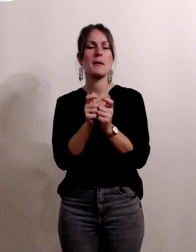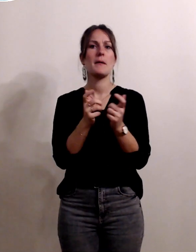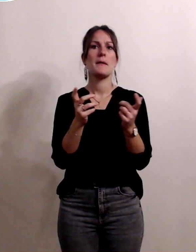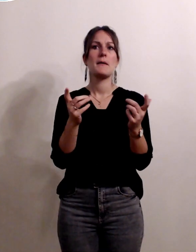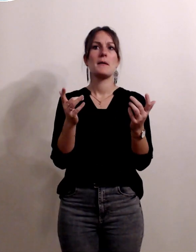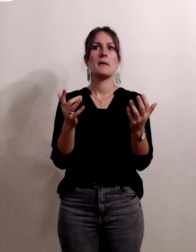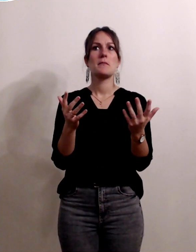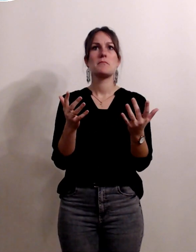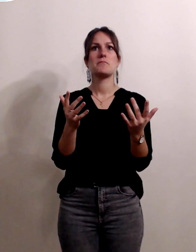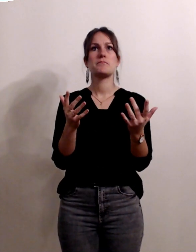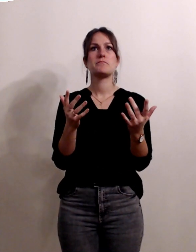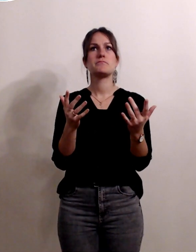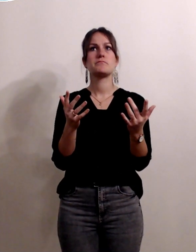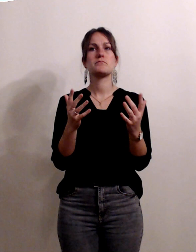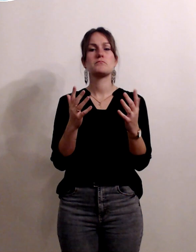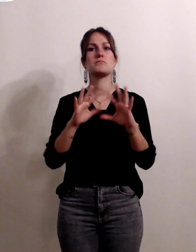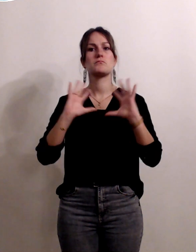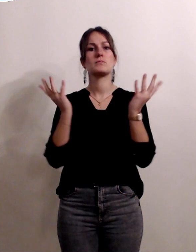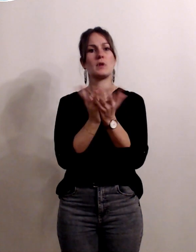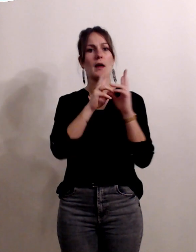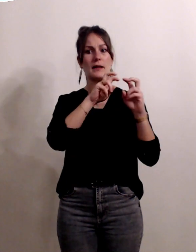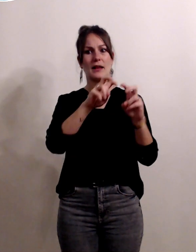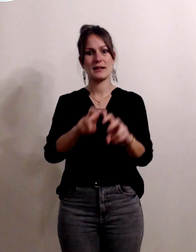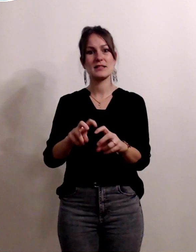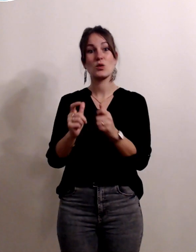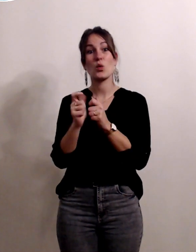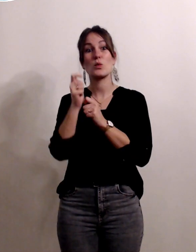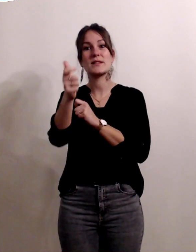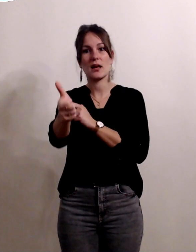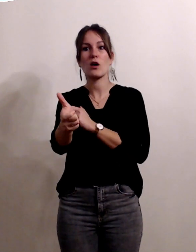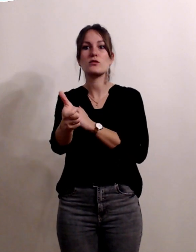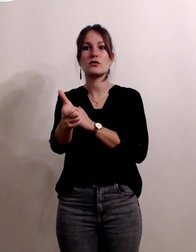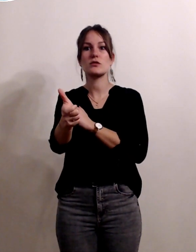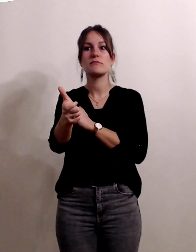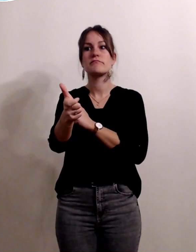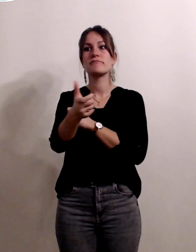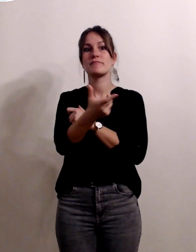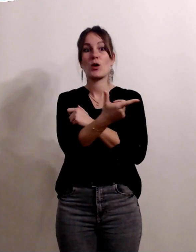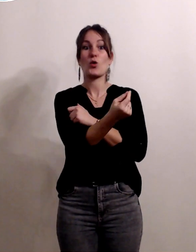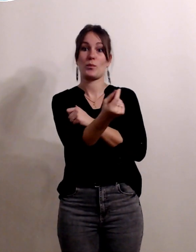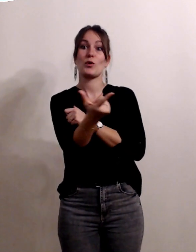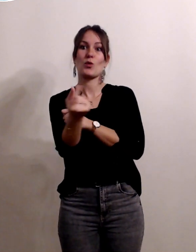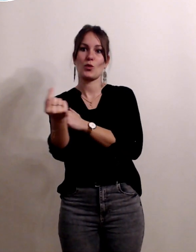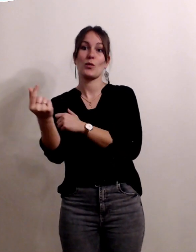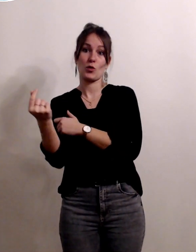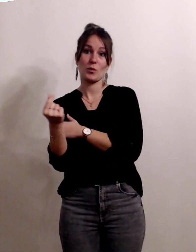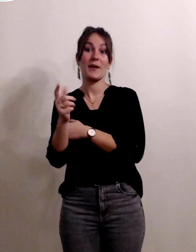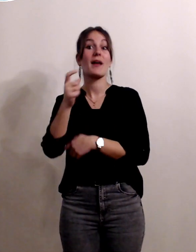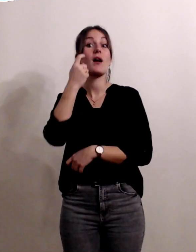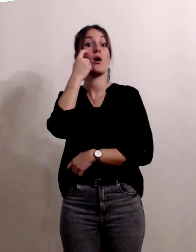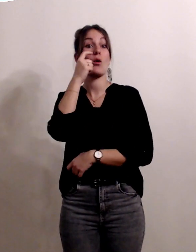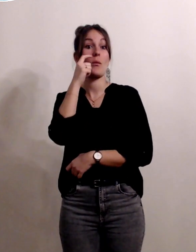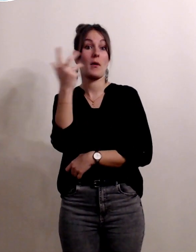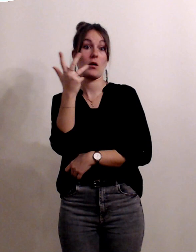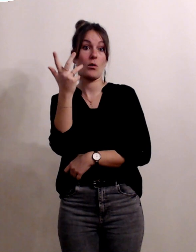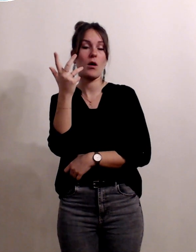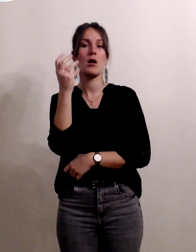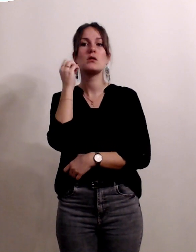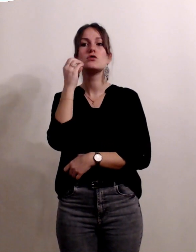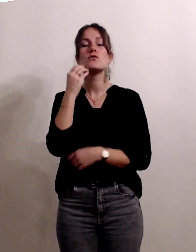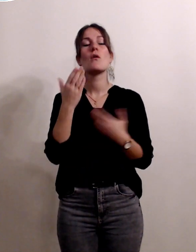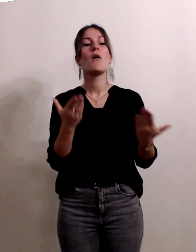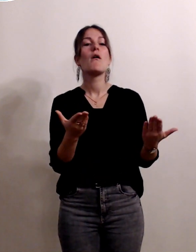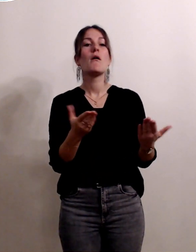le psychisme des femmes et des couples donc ce qui est très important de constater c'est que là où on pense qu'on pourrait